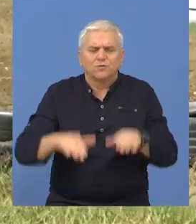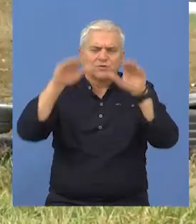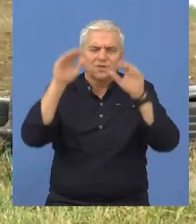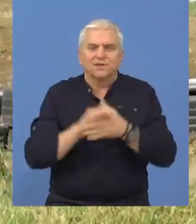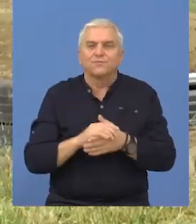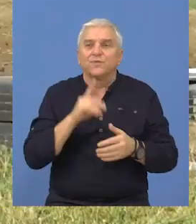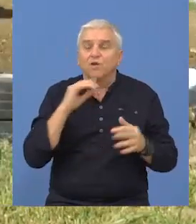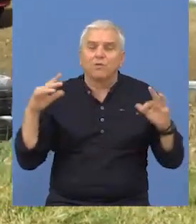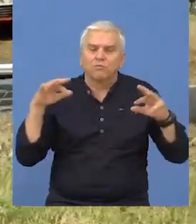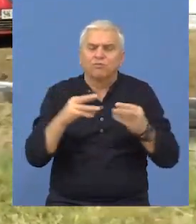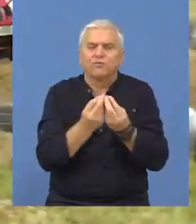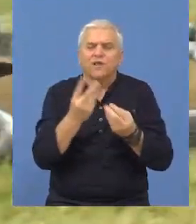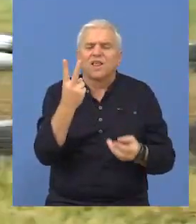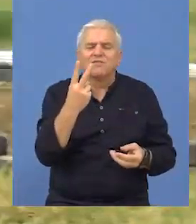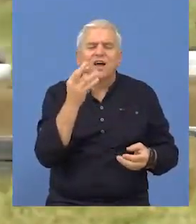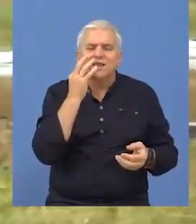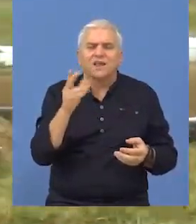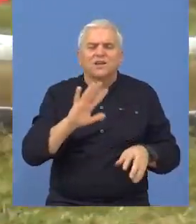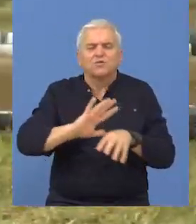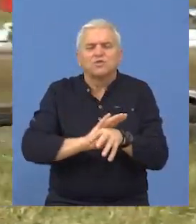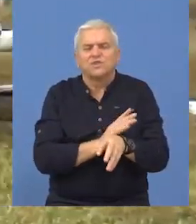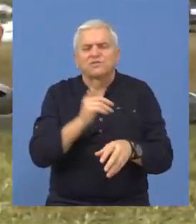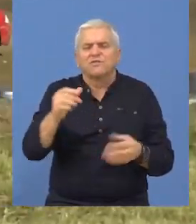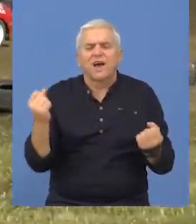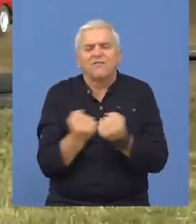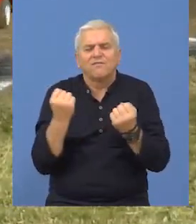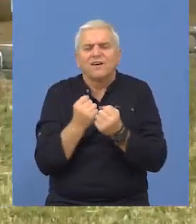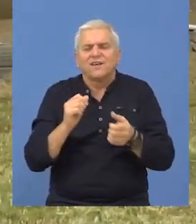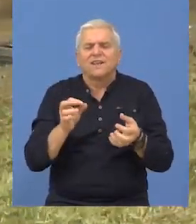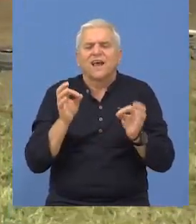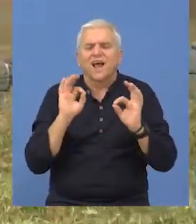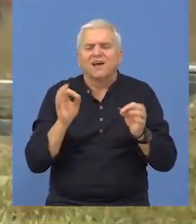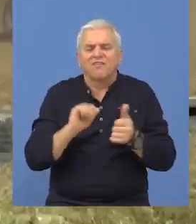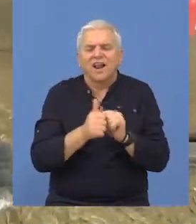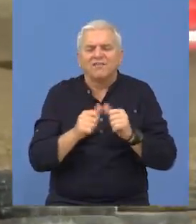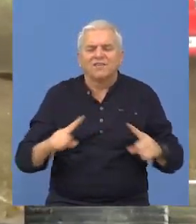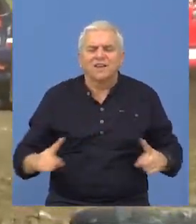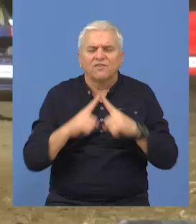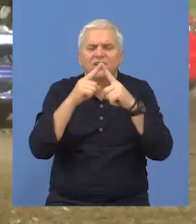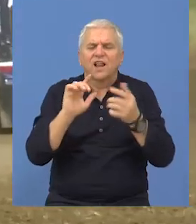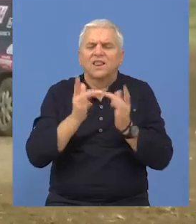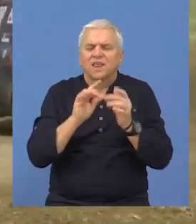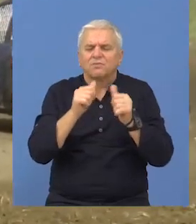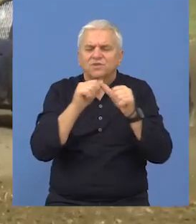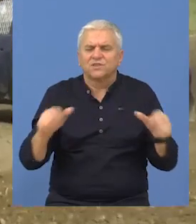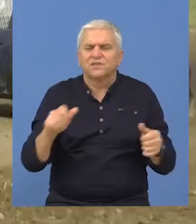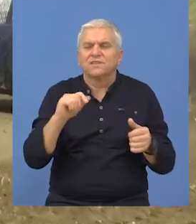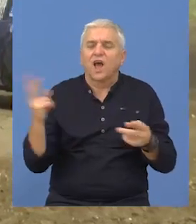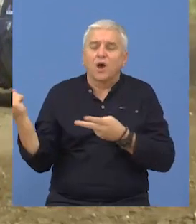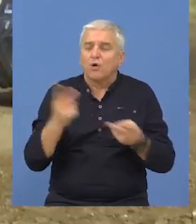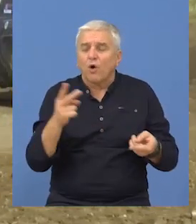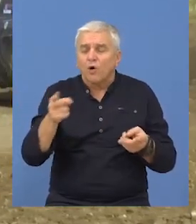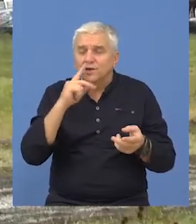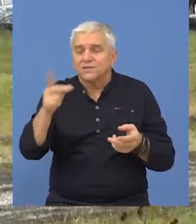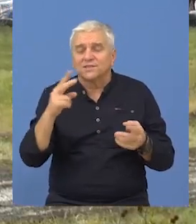svih generacija koji su u toku dva dana uživali u treningzima, kvalifikacijonim i finalnim trkama. Uz same